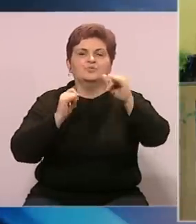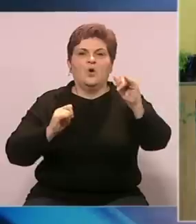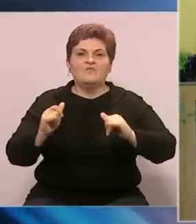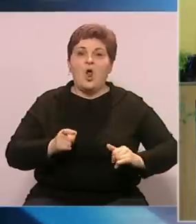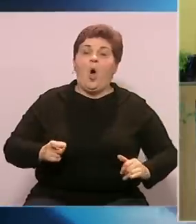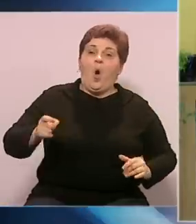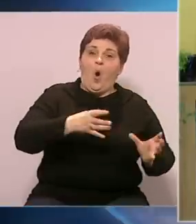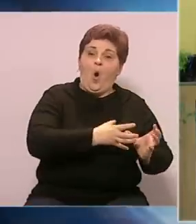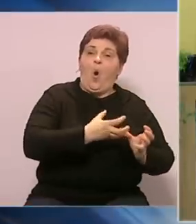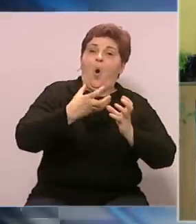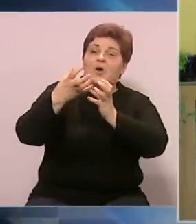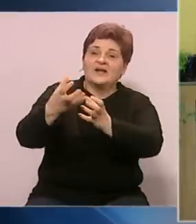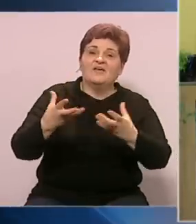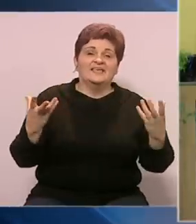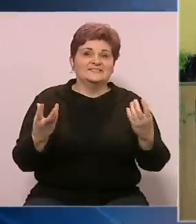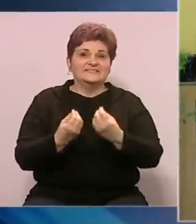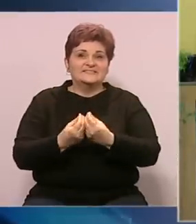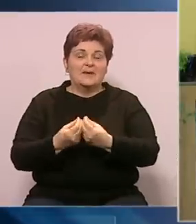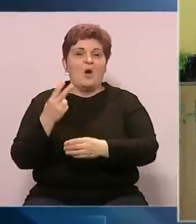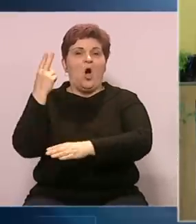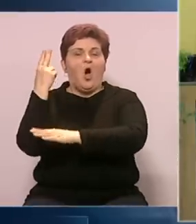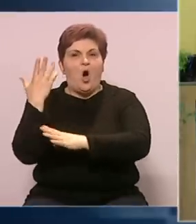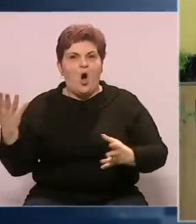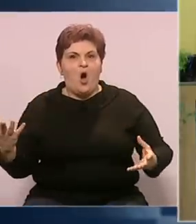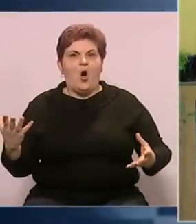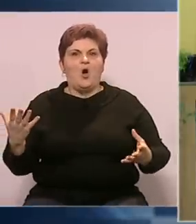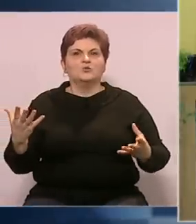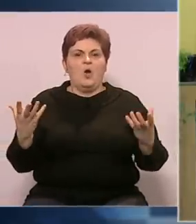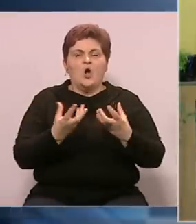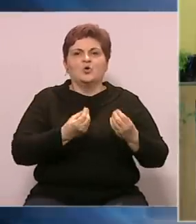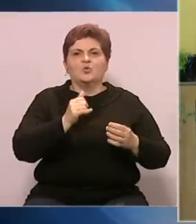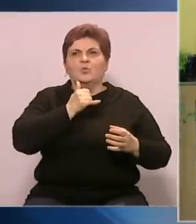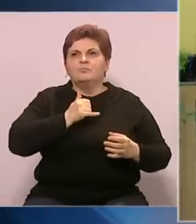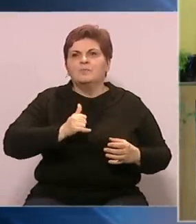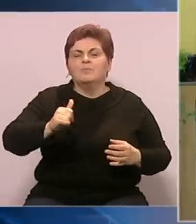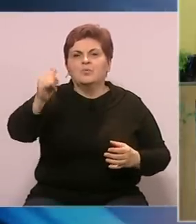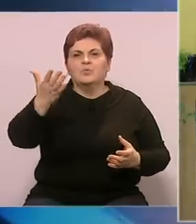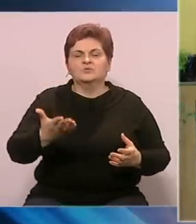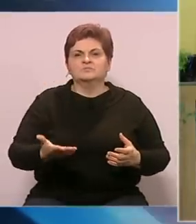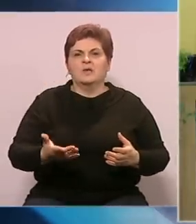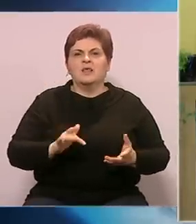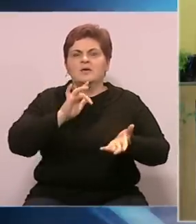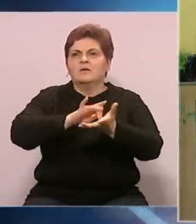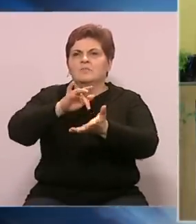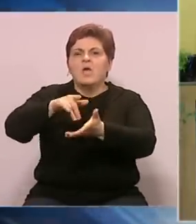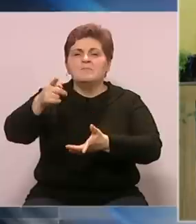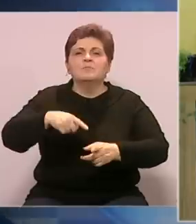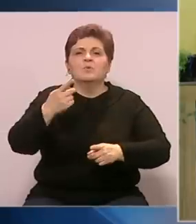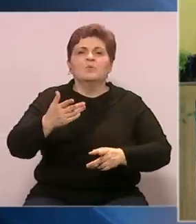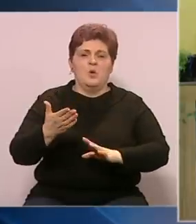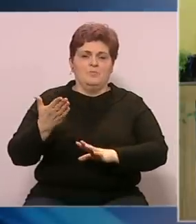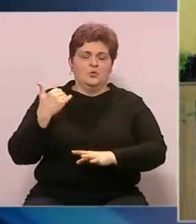organizovano, zajedno sa hotelima, sa grupnim polazcima, sa transferima, imali smo dosta grupa u toku